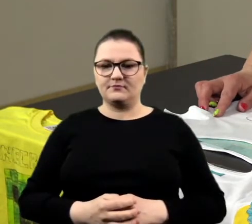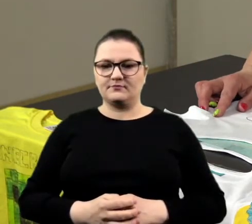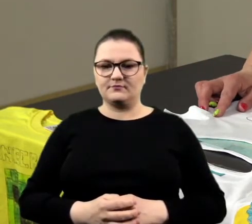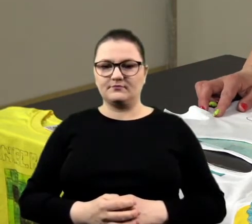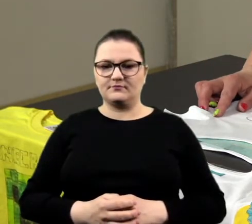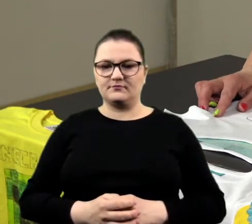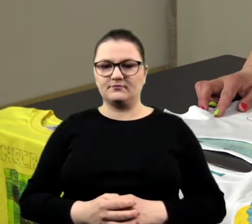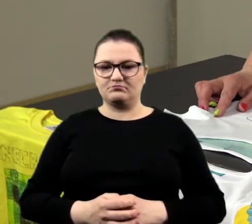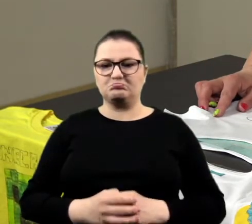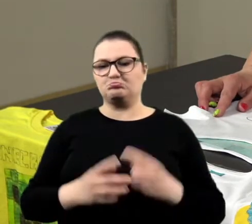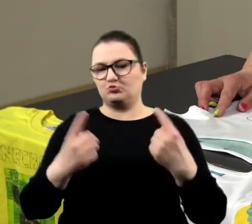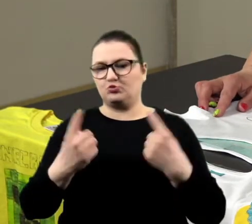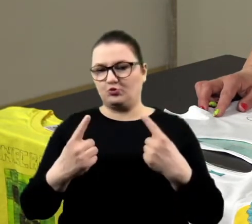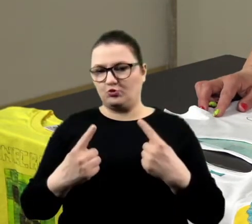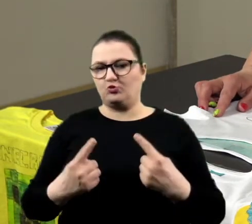Super.